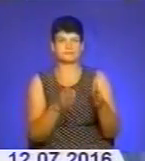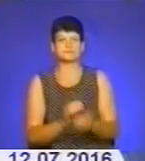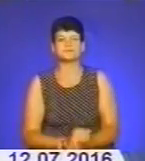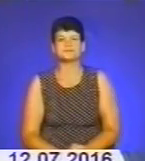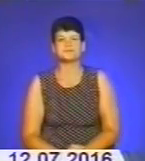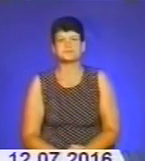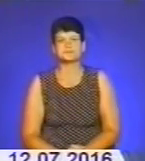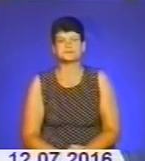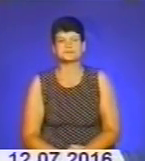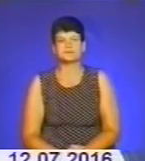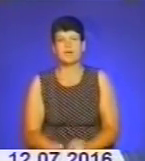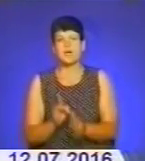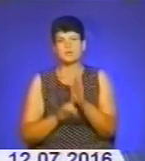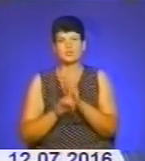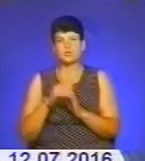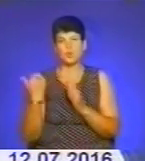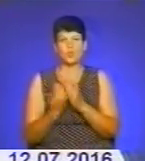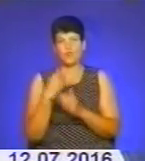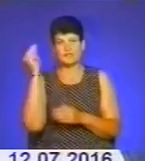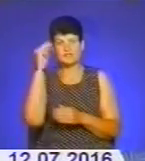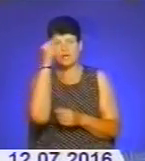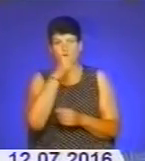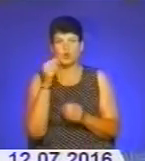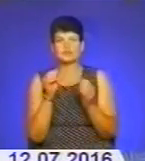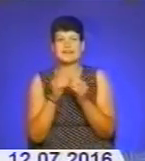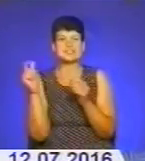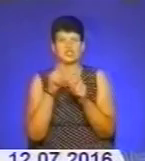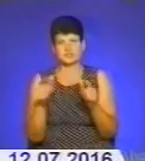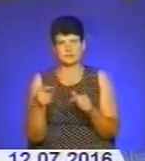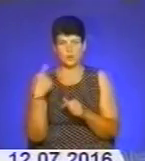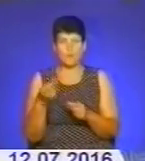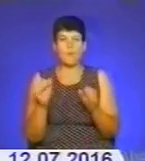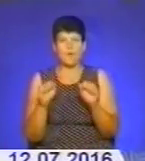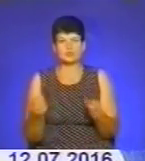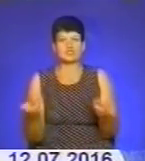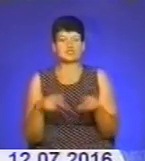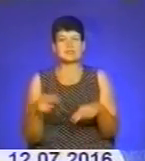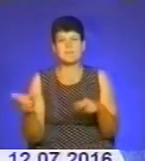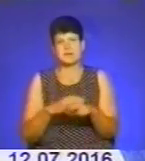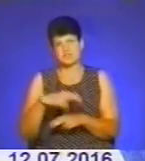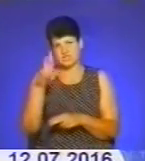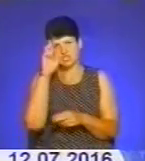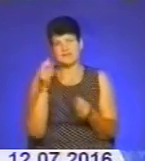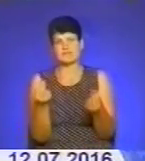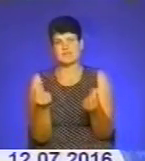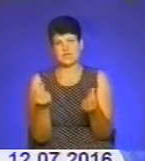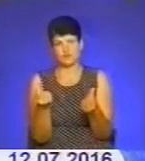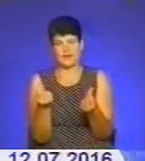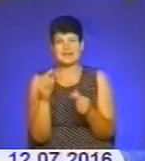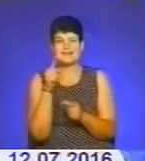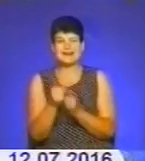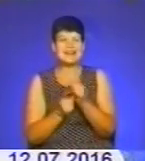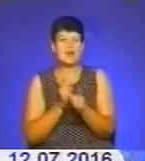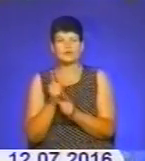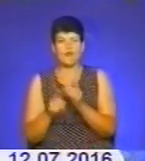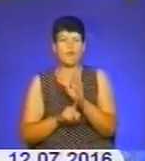З початку нового навчального року 10 шкіл Тернопільщини можуть залишитися без державного фінансування. Їх реорганізують